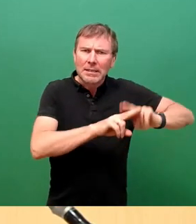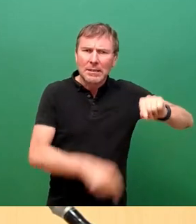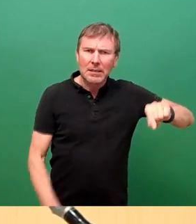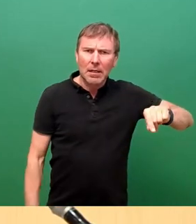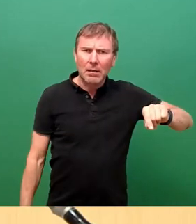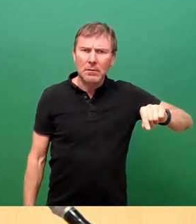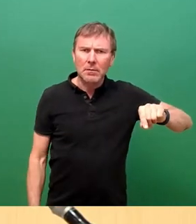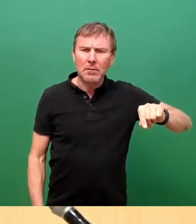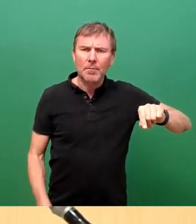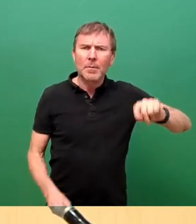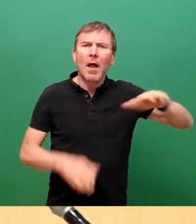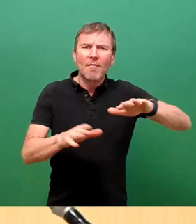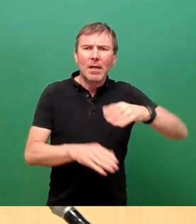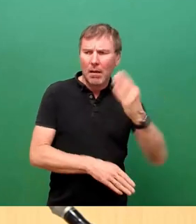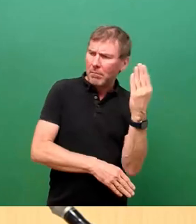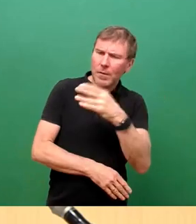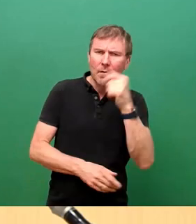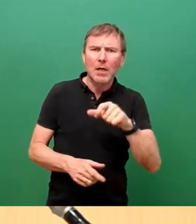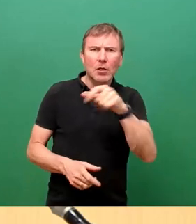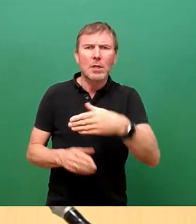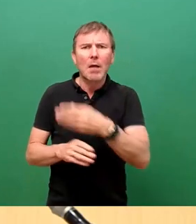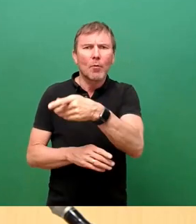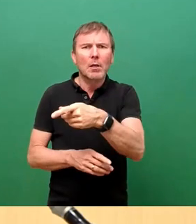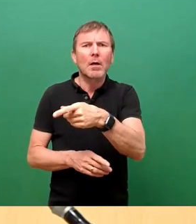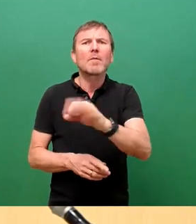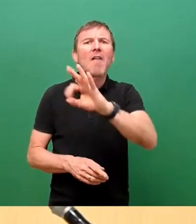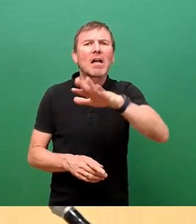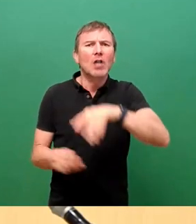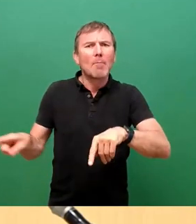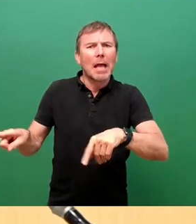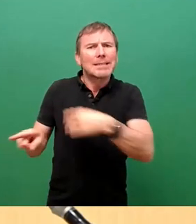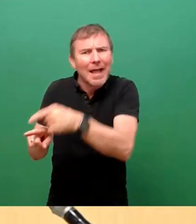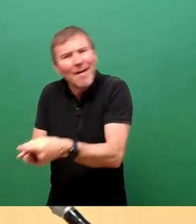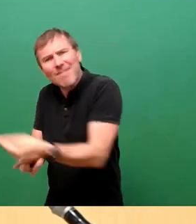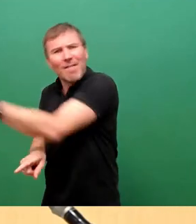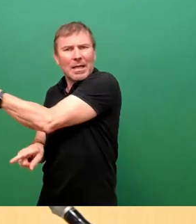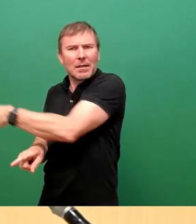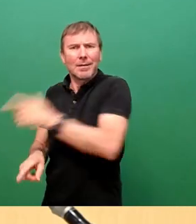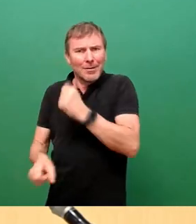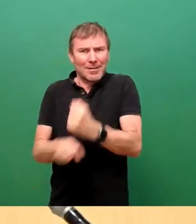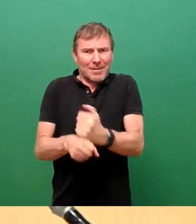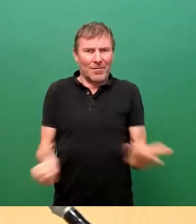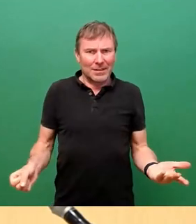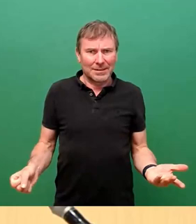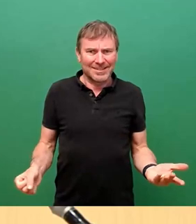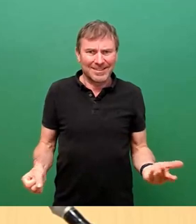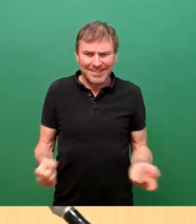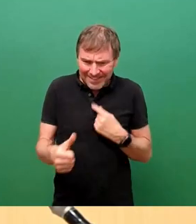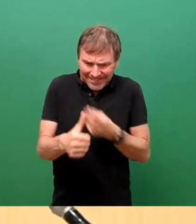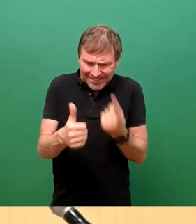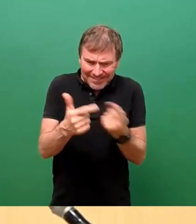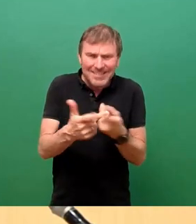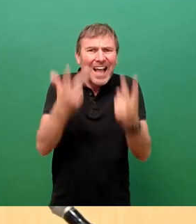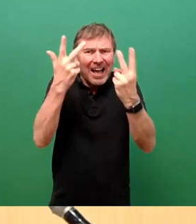Waldschösschen Brücke mal über den Fetscherplatz hinausziehen. Erst dann ist er nämlich wirklich fertig, das müssen wir machen. Das ist alles viel, viel dringender nötig,